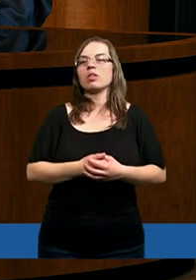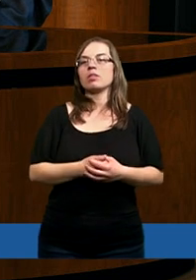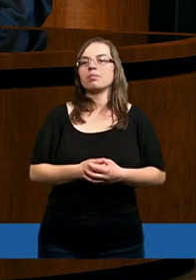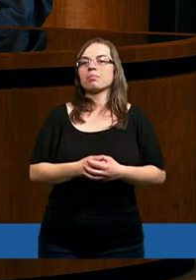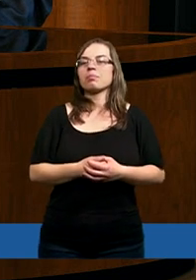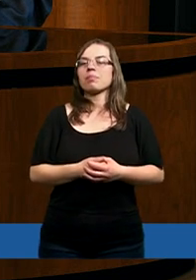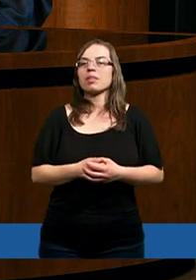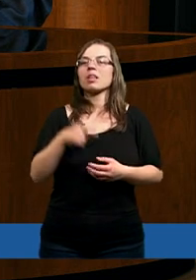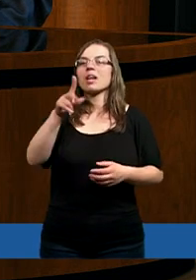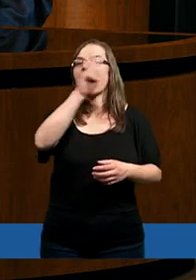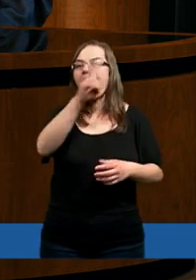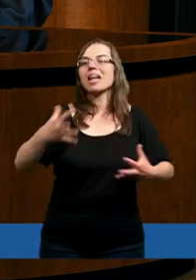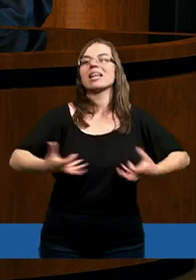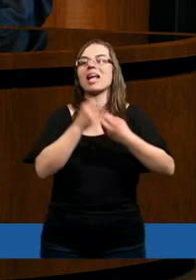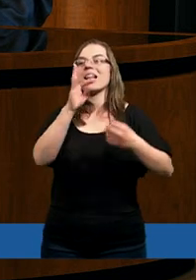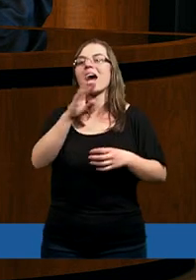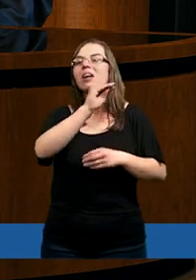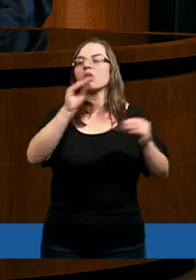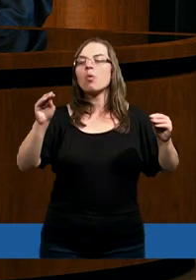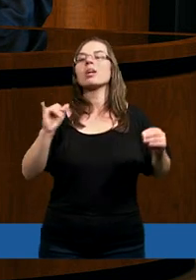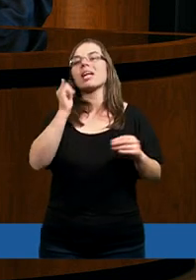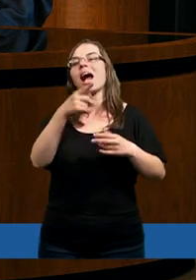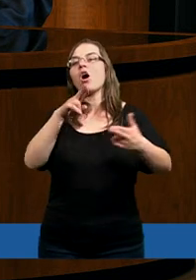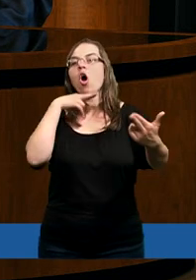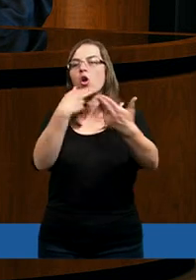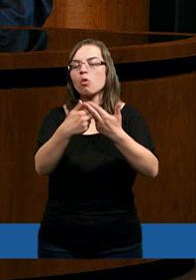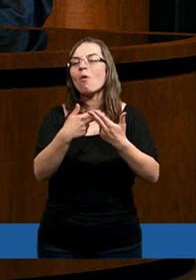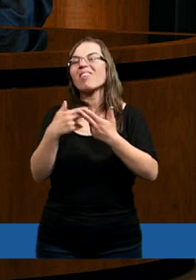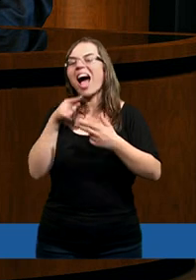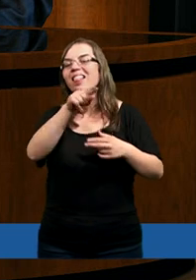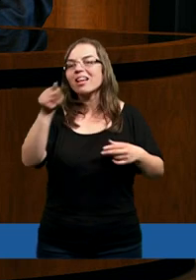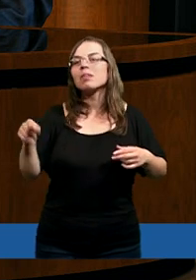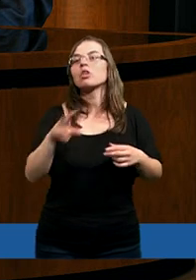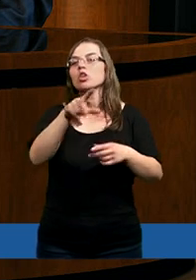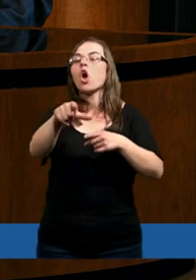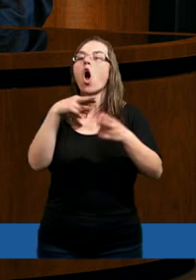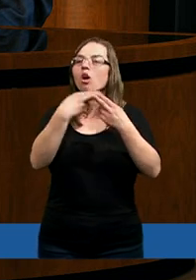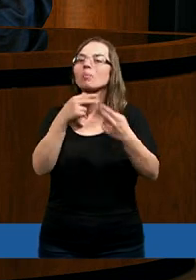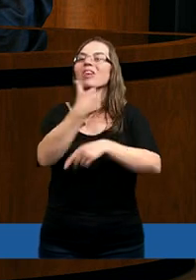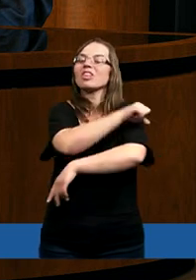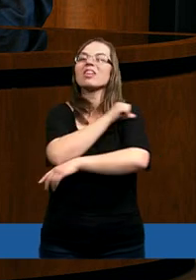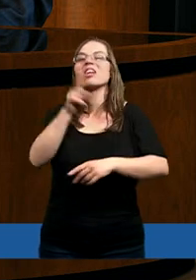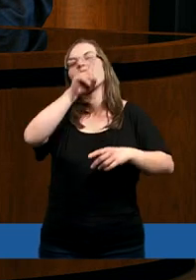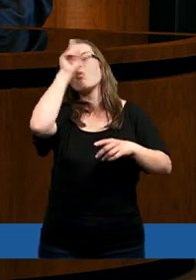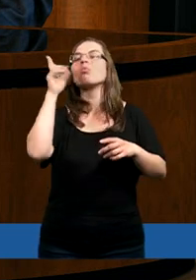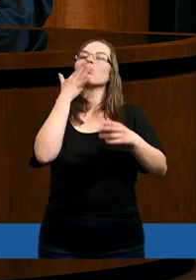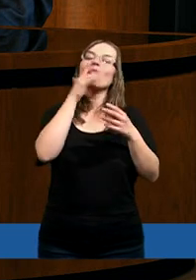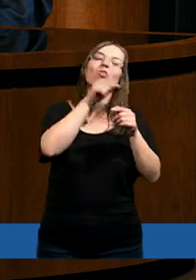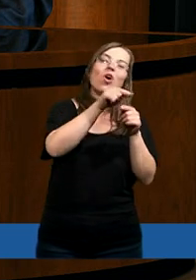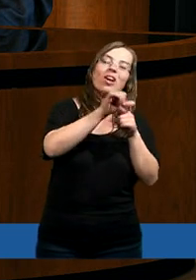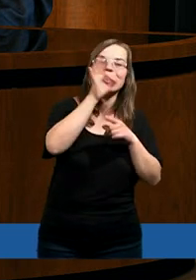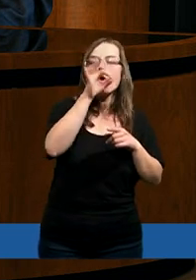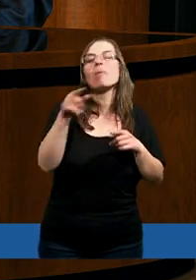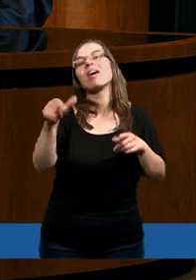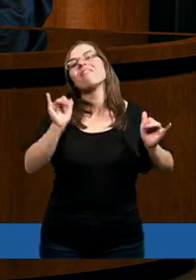A więc, można powiedzieć, każdy znajdzie sobie takiego nauczyciela, jaki mu odpowiada, ale przecież nie o to chodzi w chrześcijaństwie, żeby sobie znaleźć taką